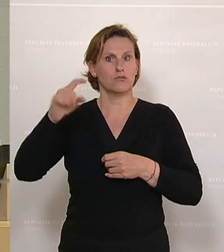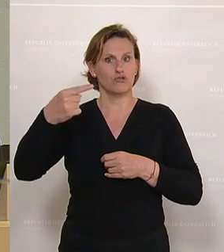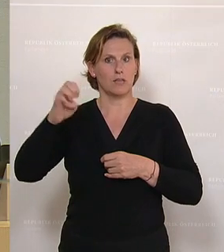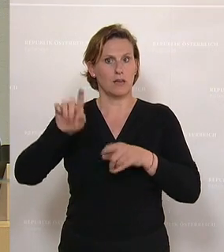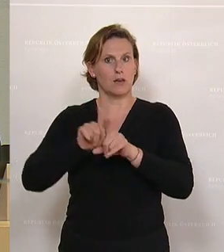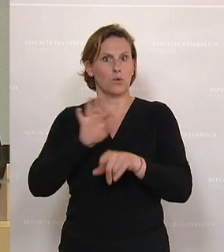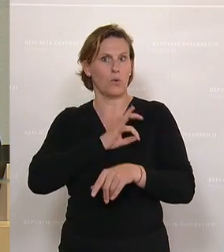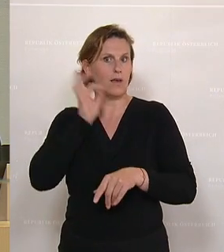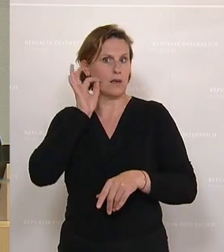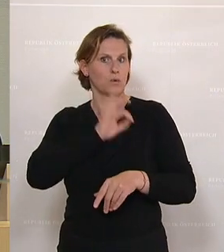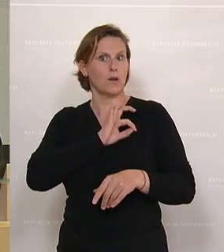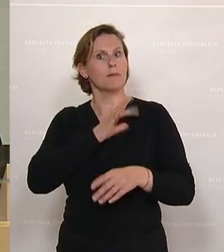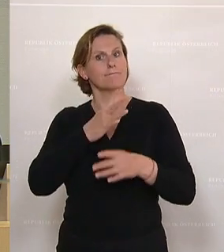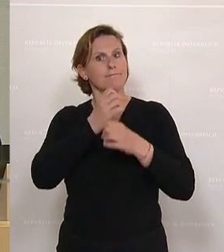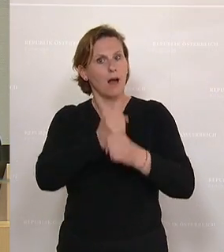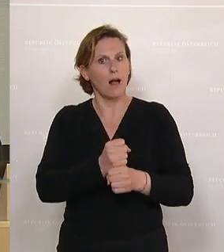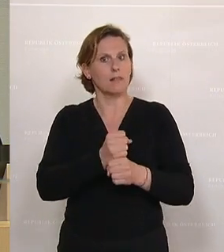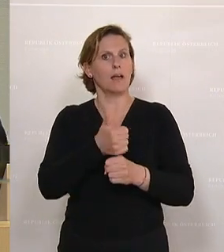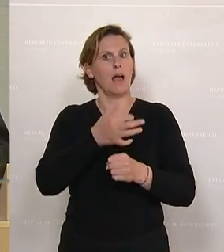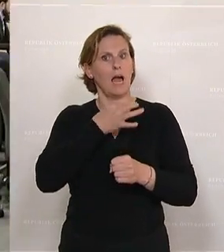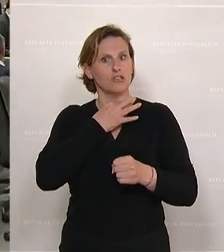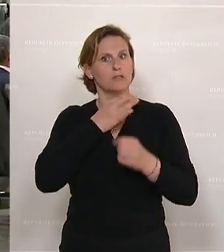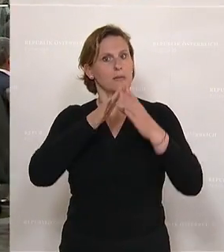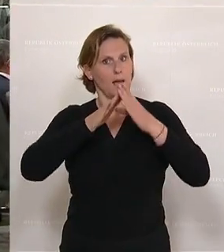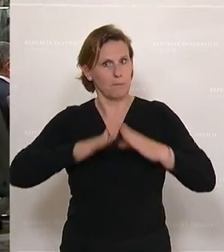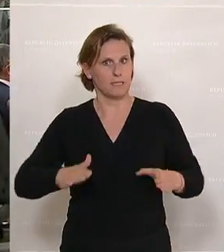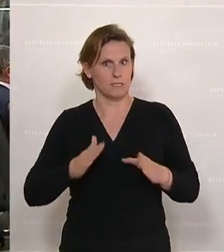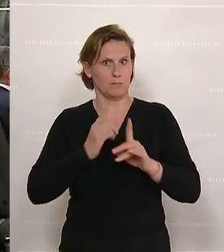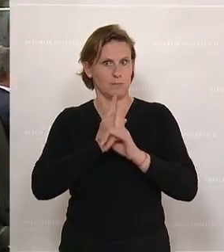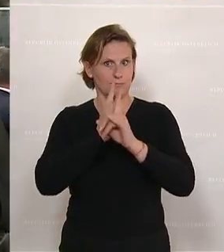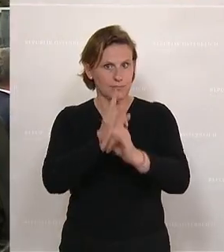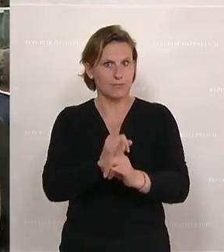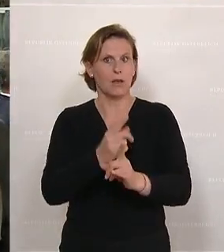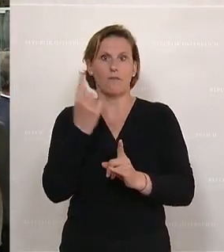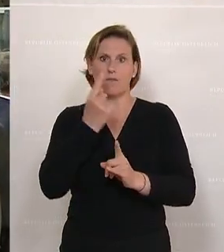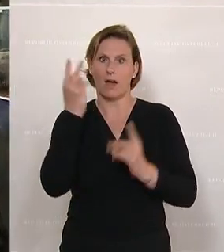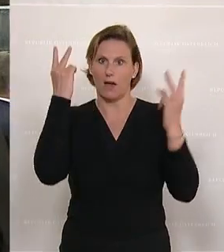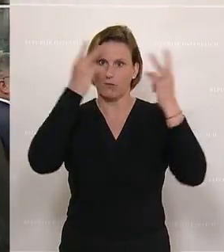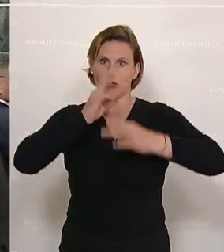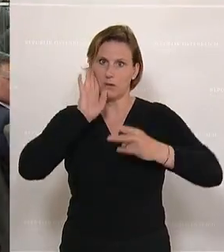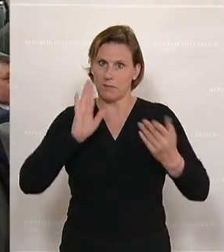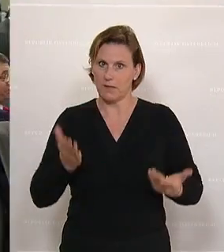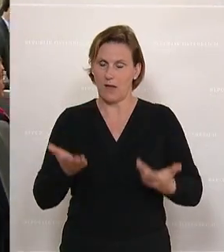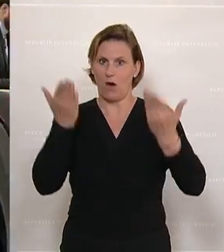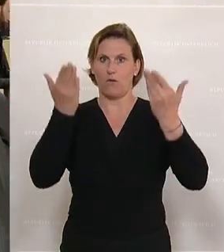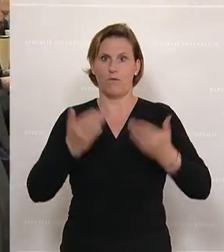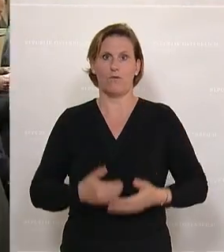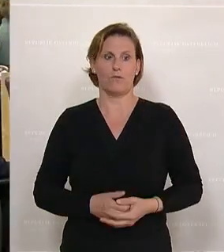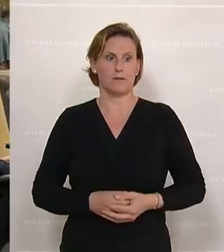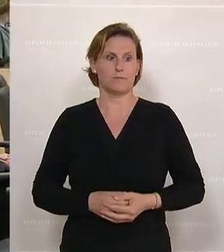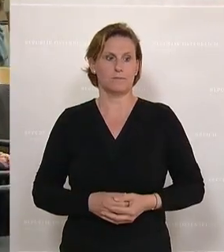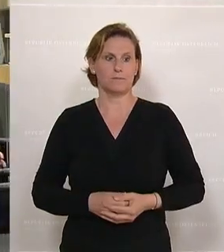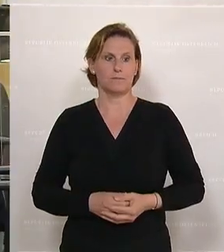Kollegen betreffend Erhalt des Einstimmigkeitsprinzips. Wer ist für diesen Entschließungsantrag? Den bitte ich um ein Zeichen.